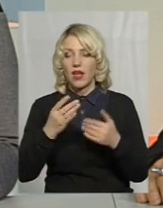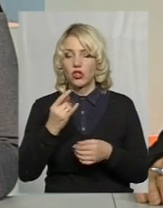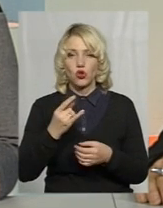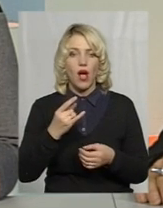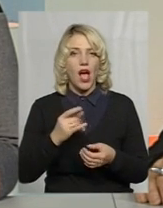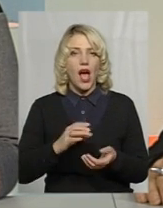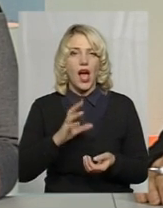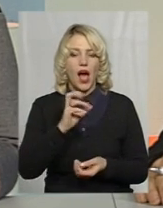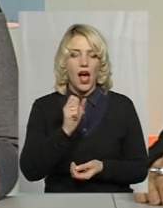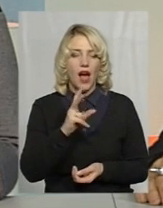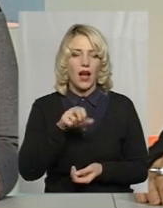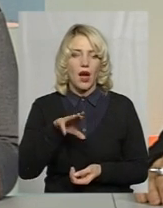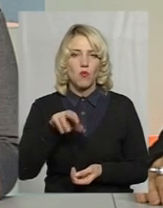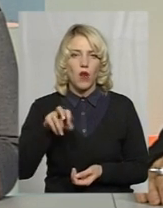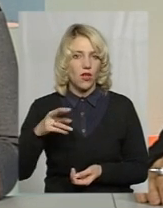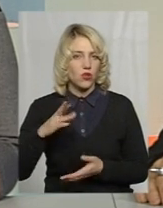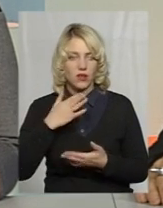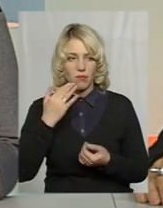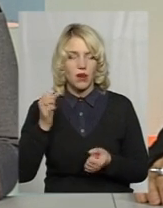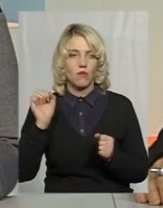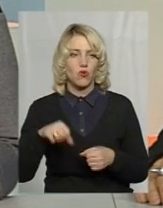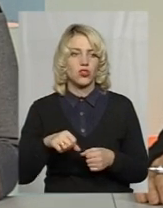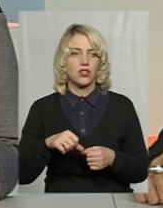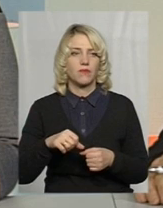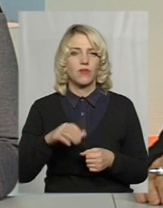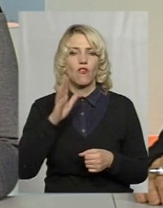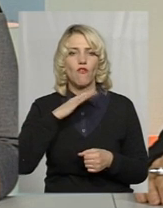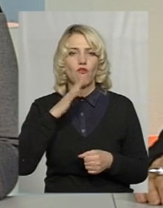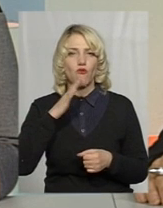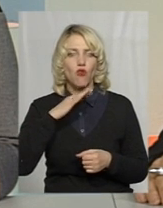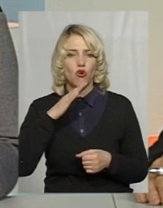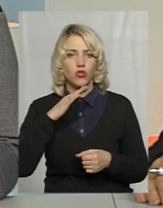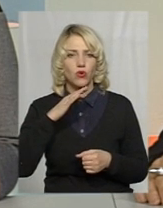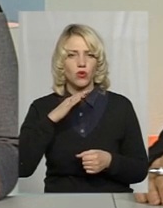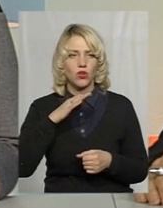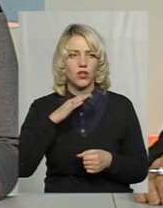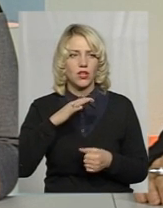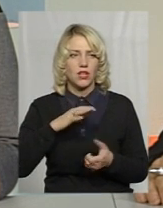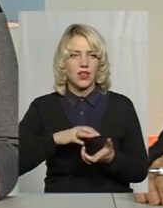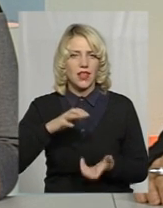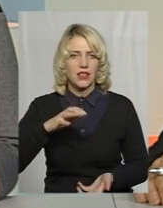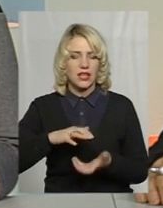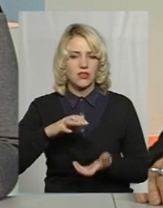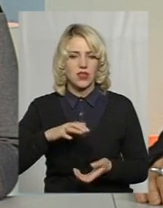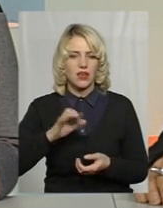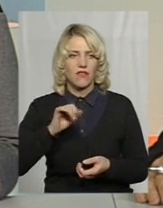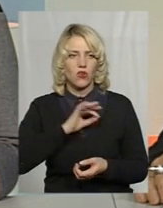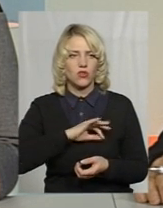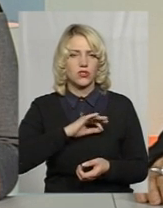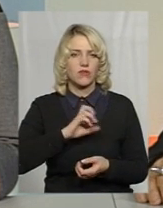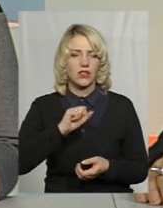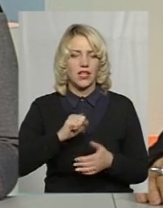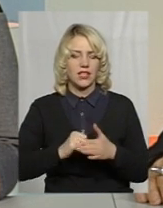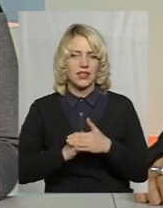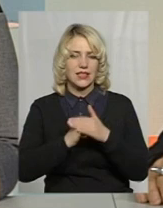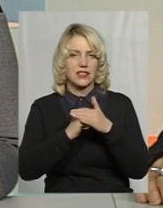накачувати воду десь на якийсь бак і в виді тиску води використовувати. Чи, наприклад,